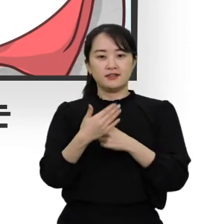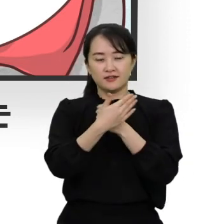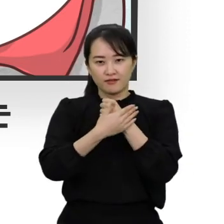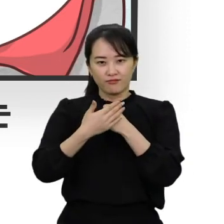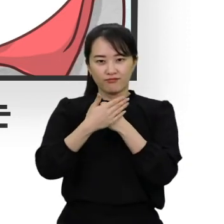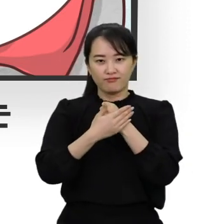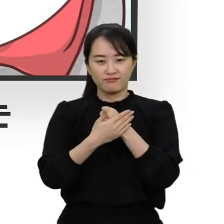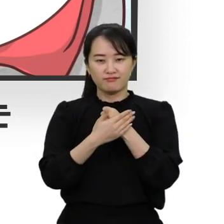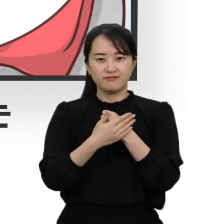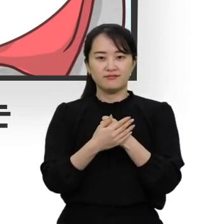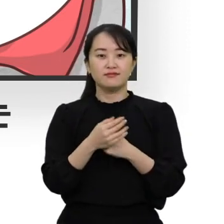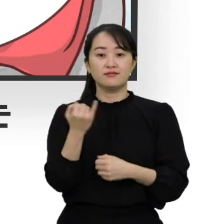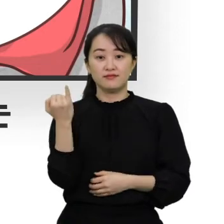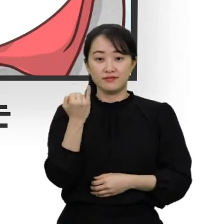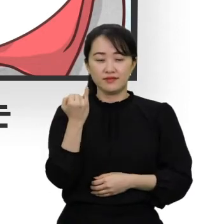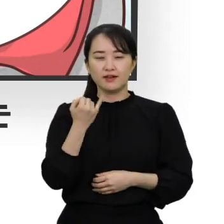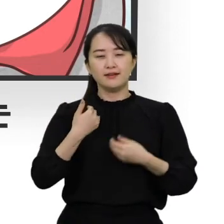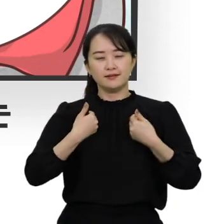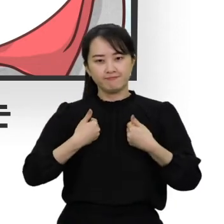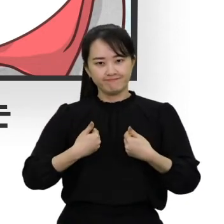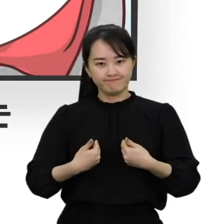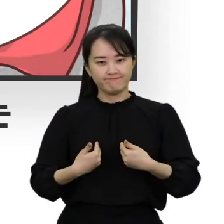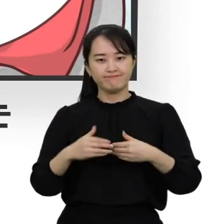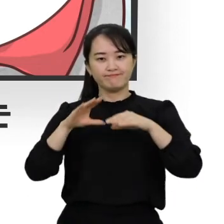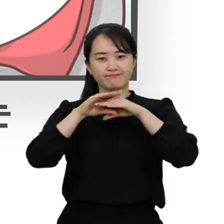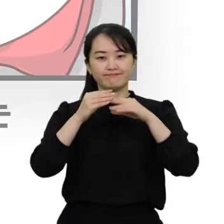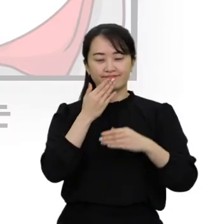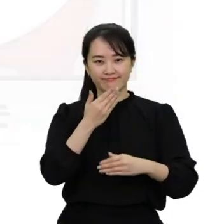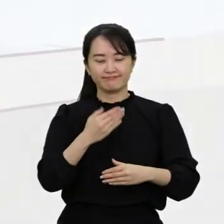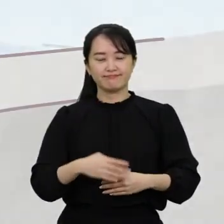A씨는 침착하게 대응할 수 있었습니다.